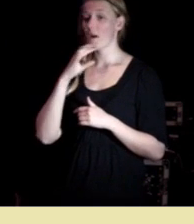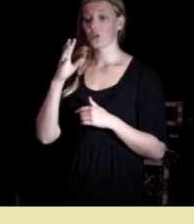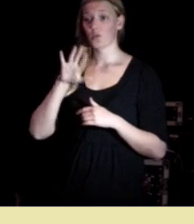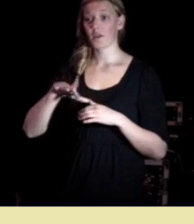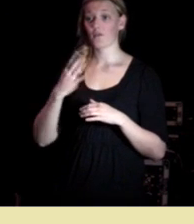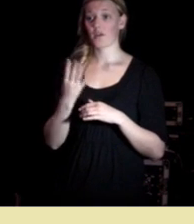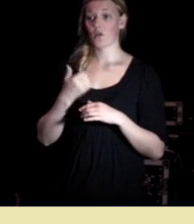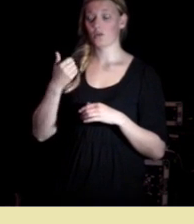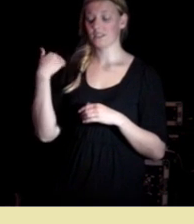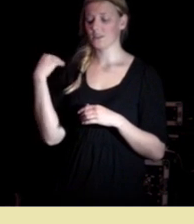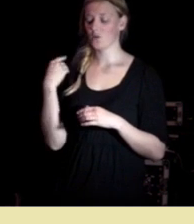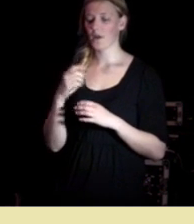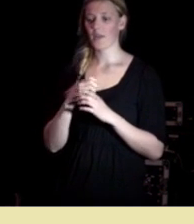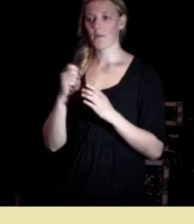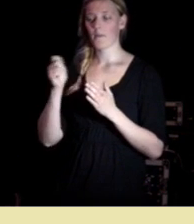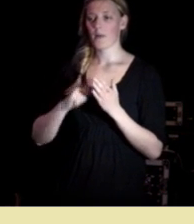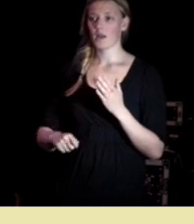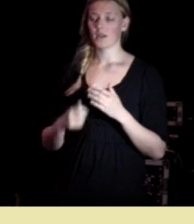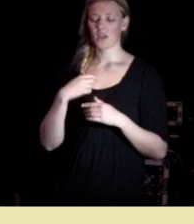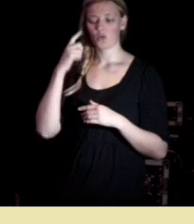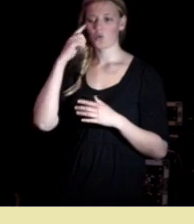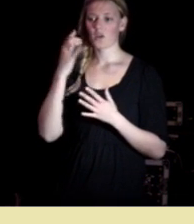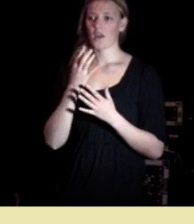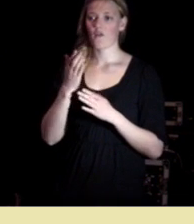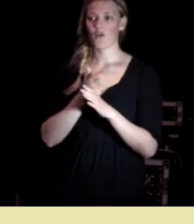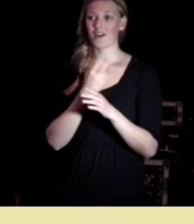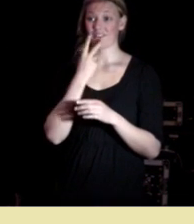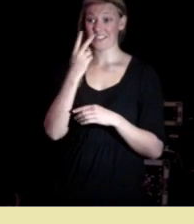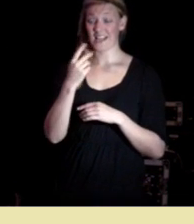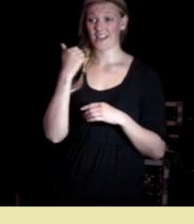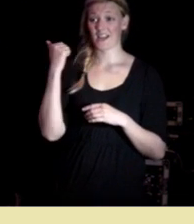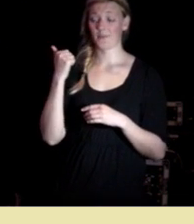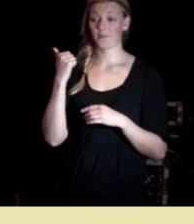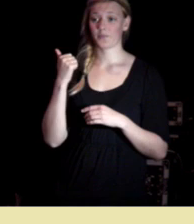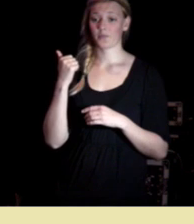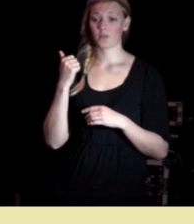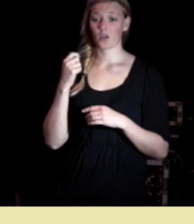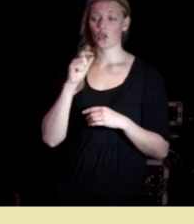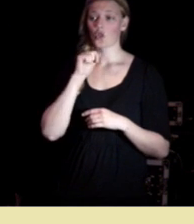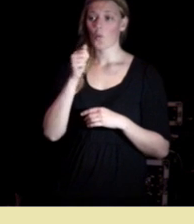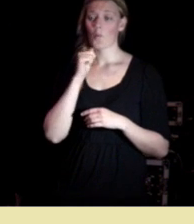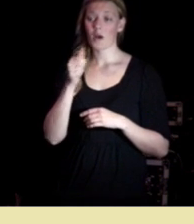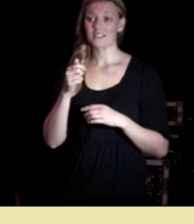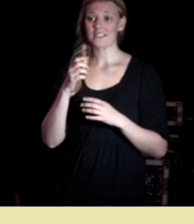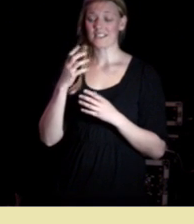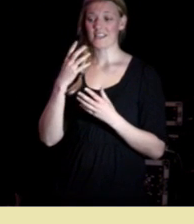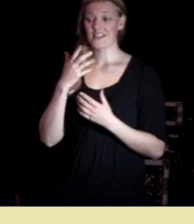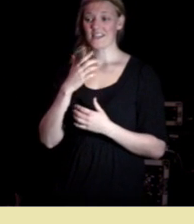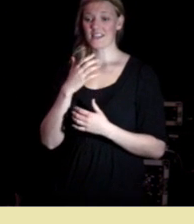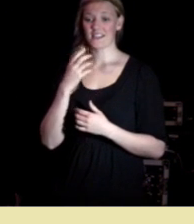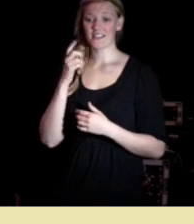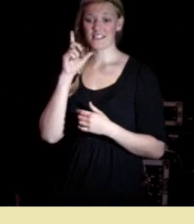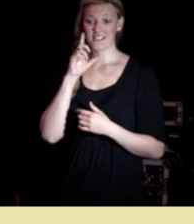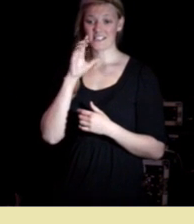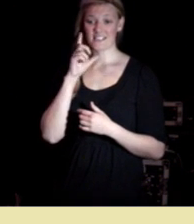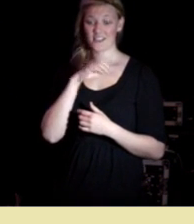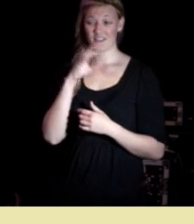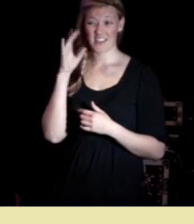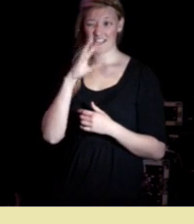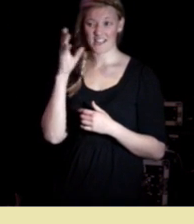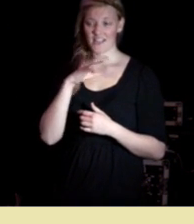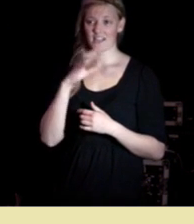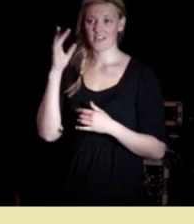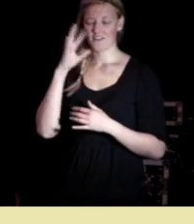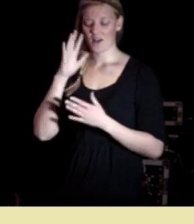bibelordet jeg tror det ikke er før jeg ser det Thomas tviler den tviler den på at Kristus har stått opp fra de